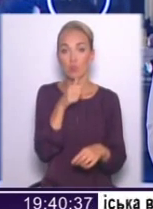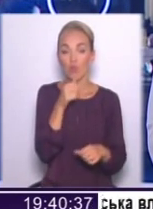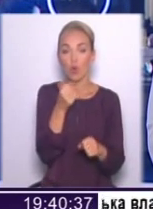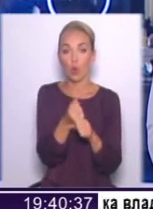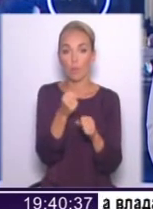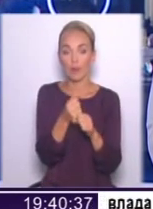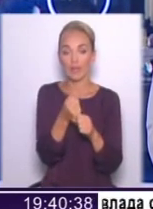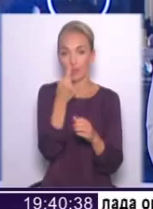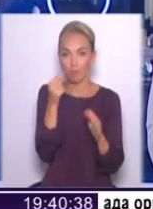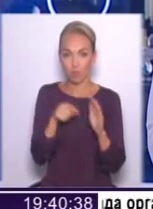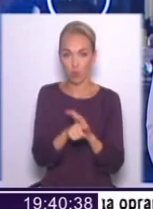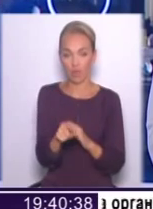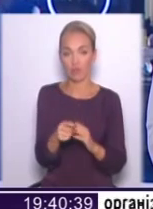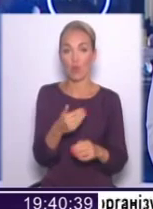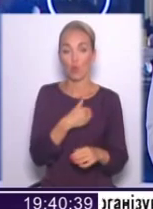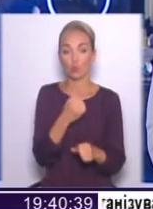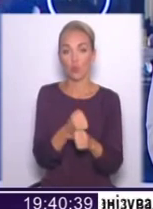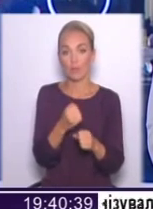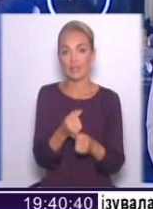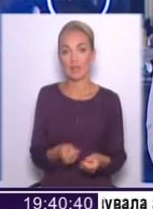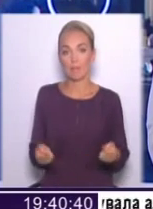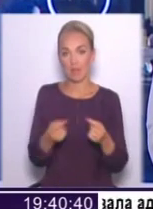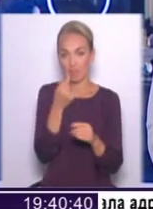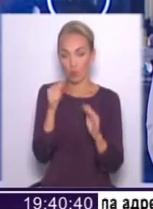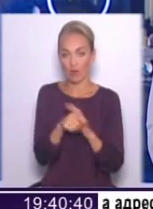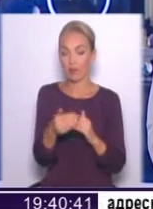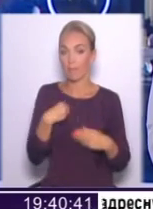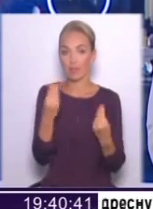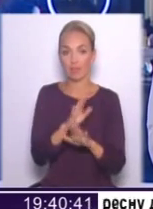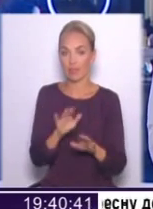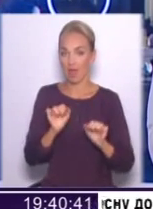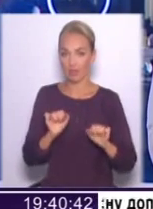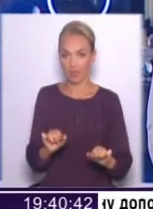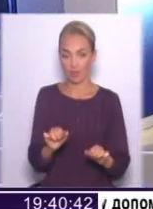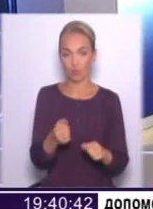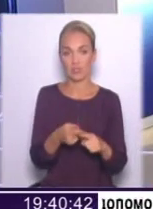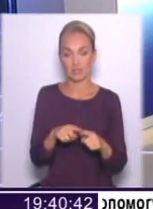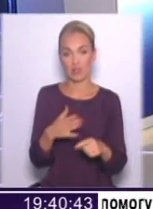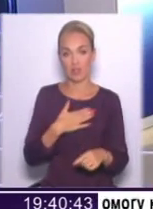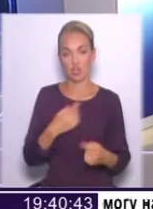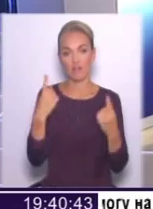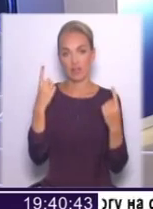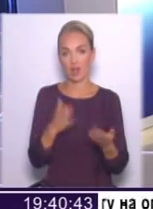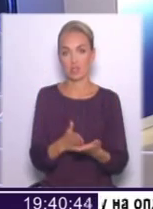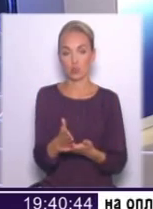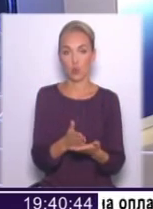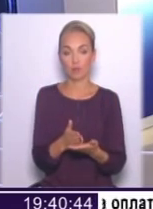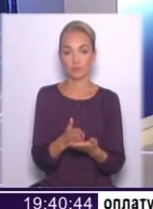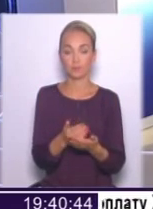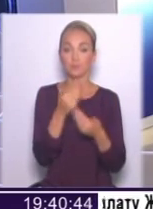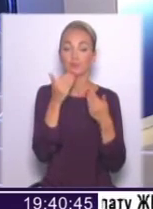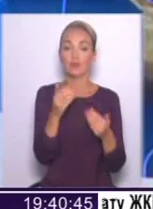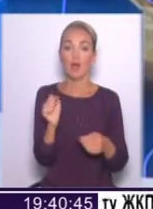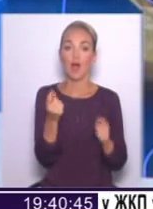їм потрібно, вони хочуть робити певні прориви. Те, що ми їм не даємо, в принципі, наша велика заслуга. І це треба піарити.